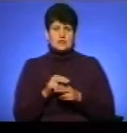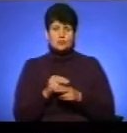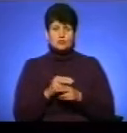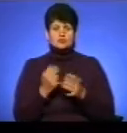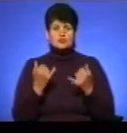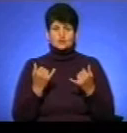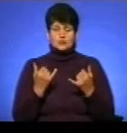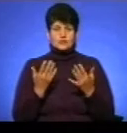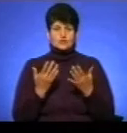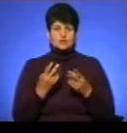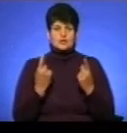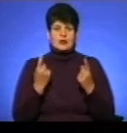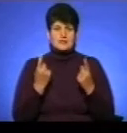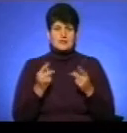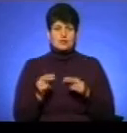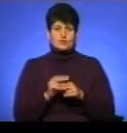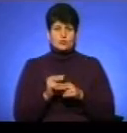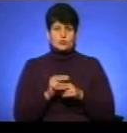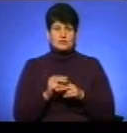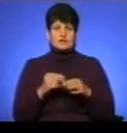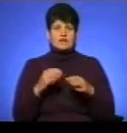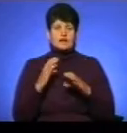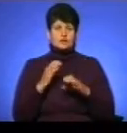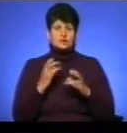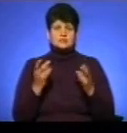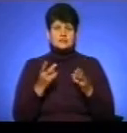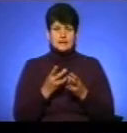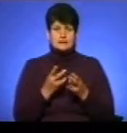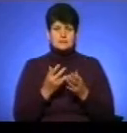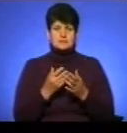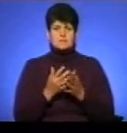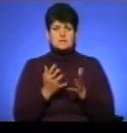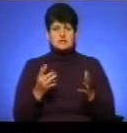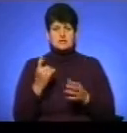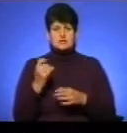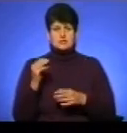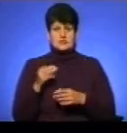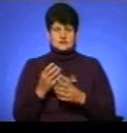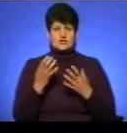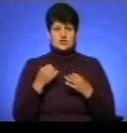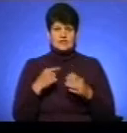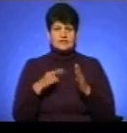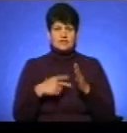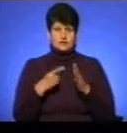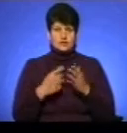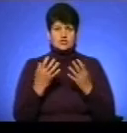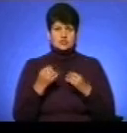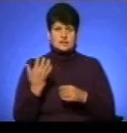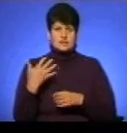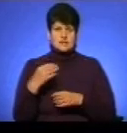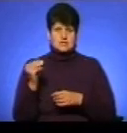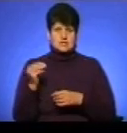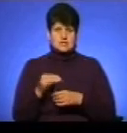сьогоднішній день капітально відремонтувати автобуса, то треба поза 100 тисяч. А ще двигуна, то ще 50 тисяч.